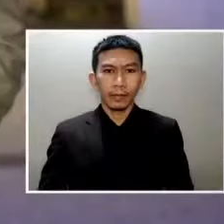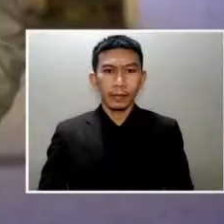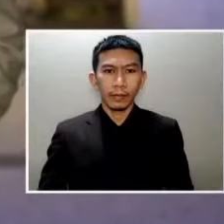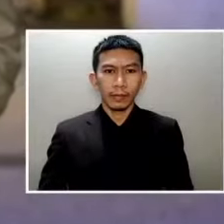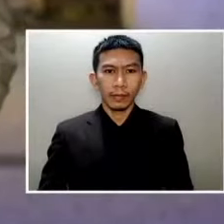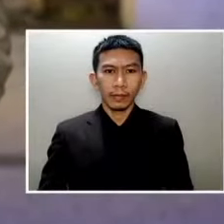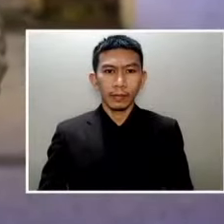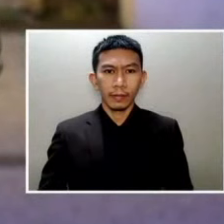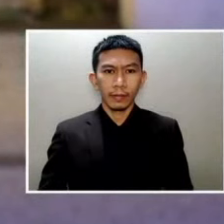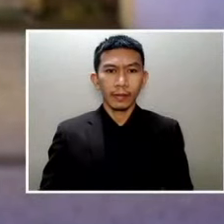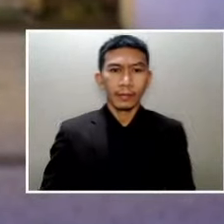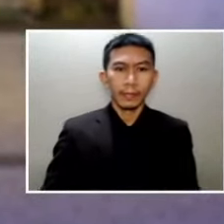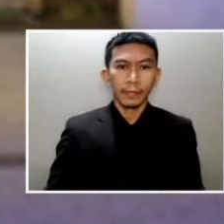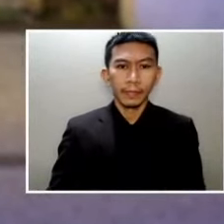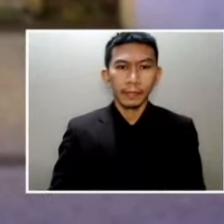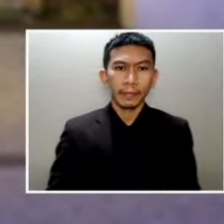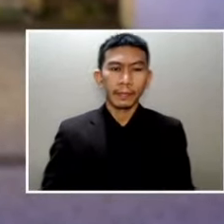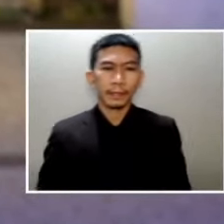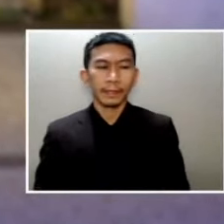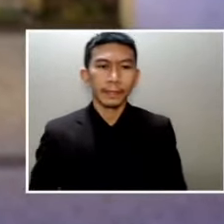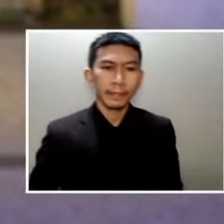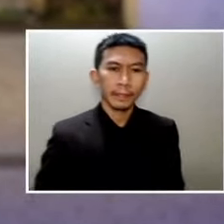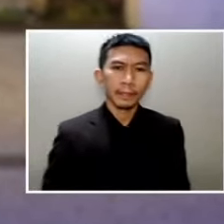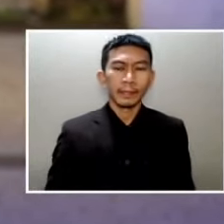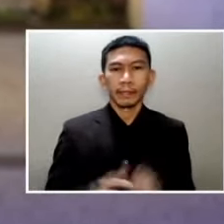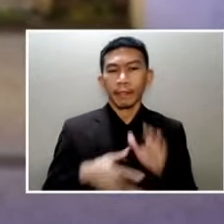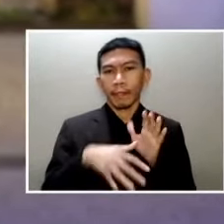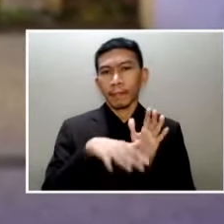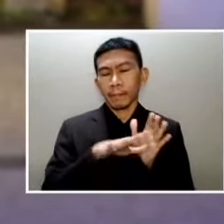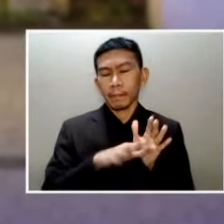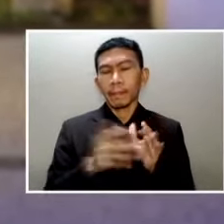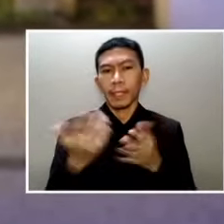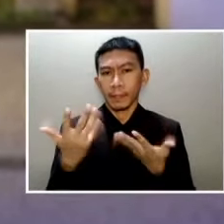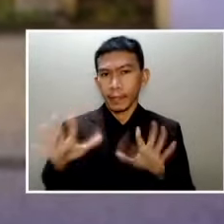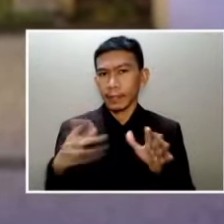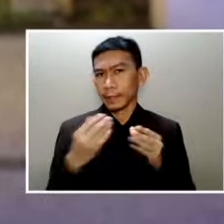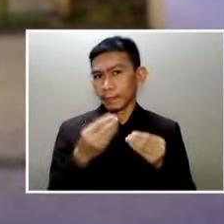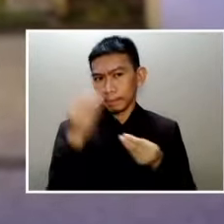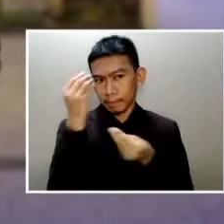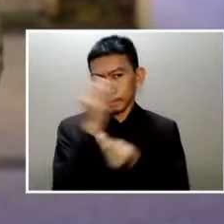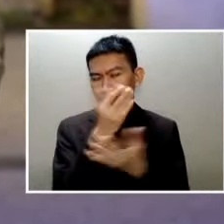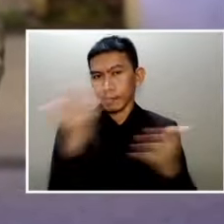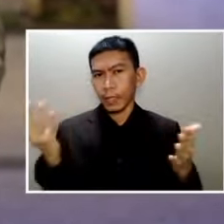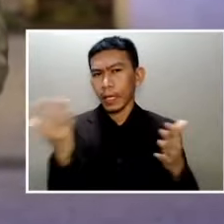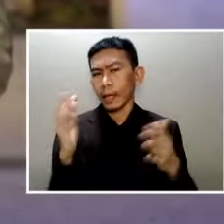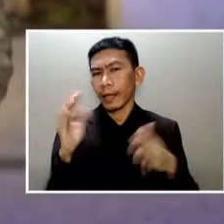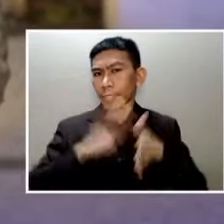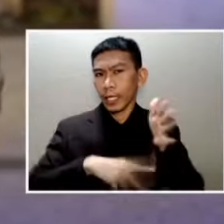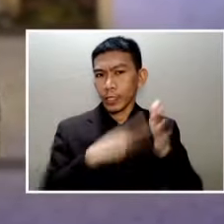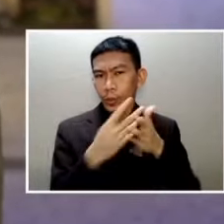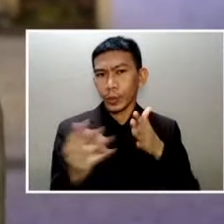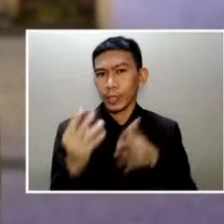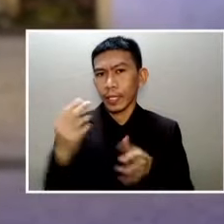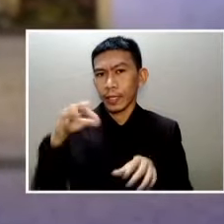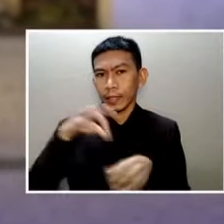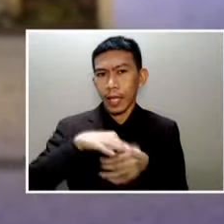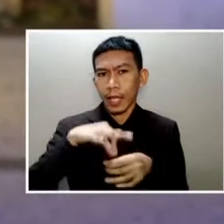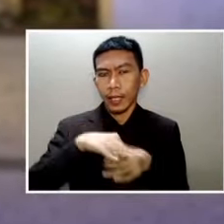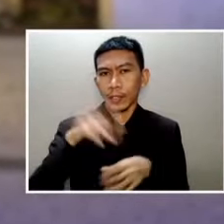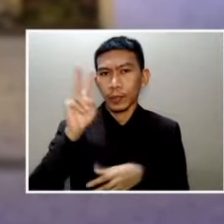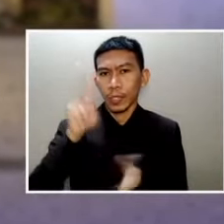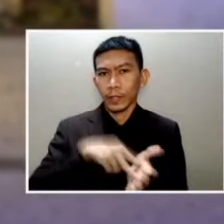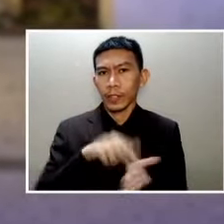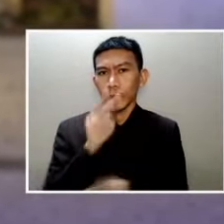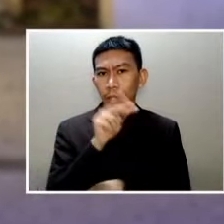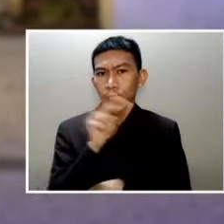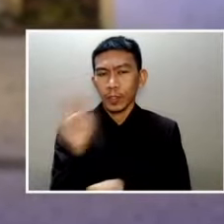Nilabas na ng Commission on Elections ang tentative timeline para sa halalan 2022 Aminado ang ahensya